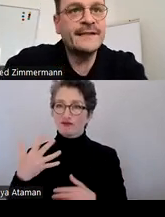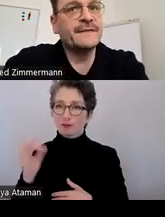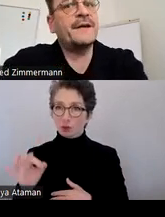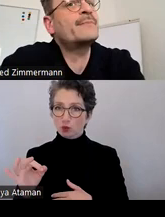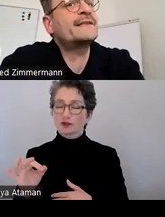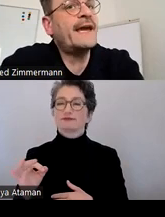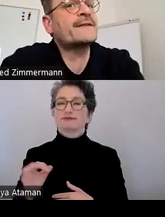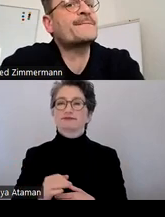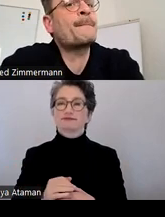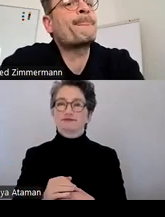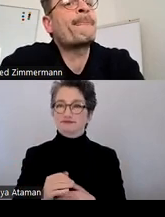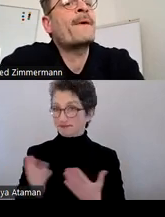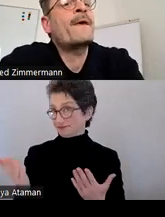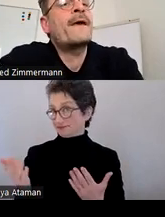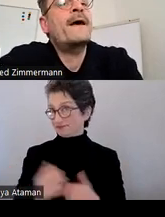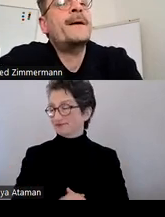beträgt.